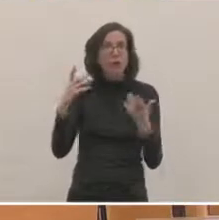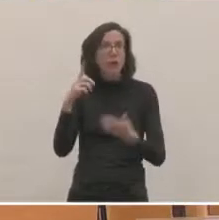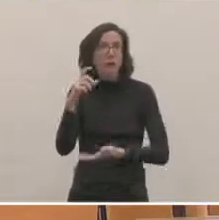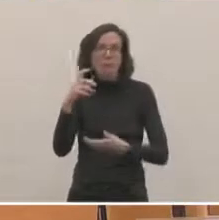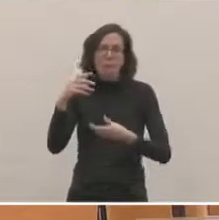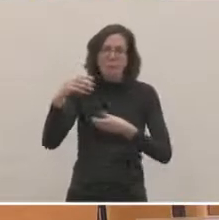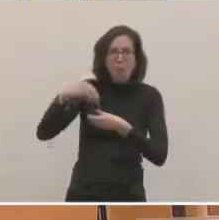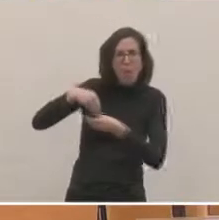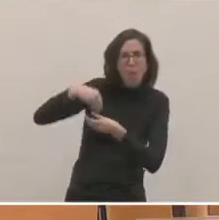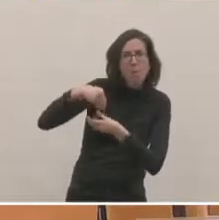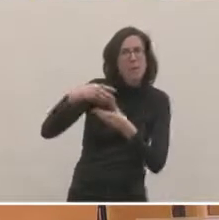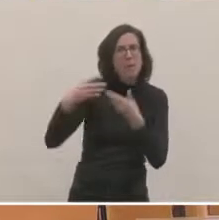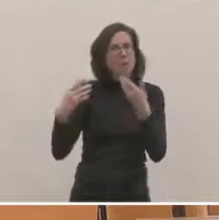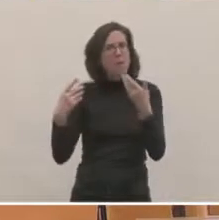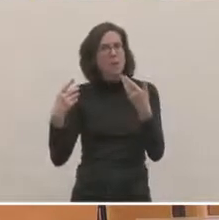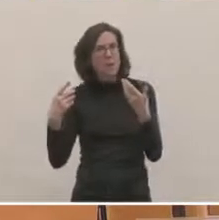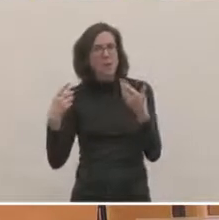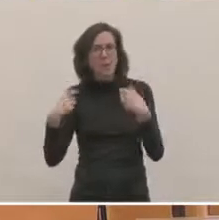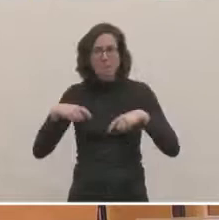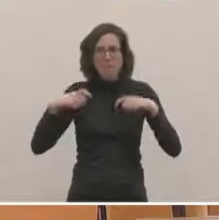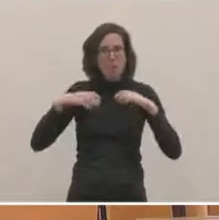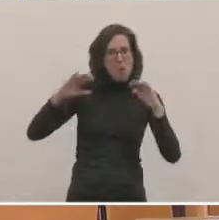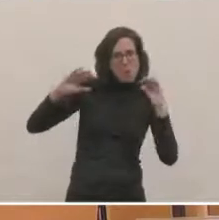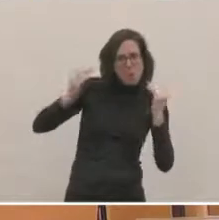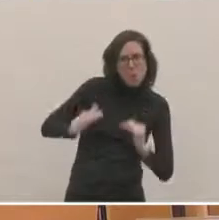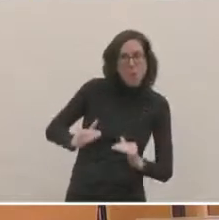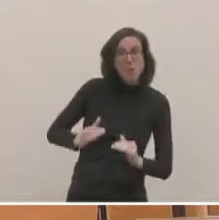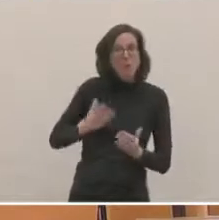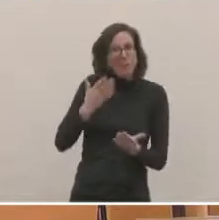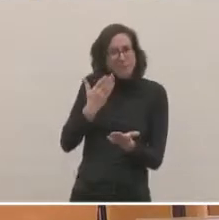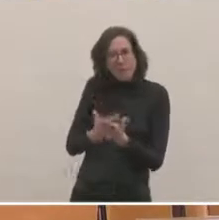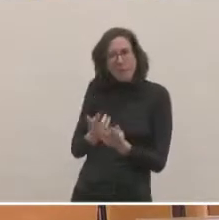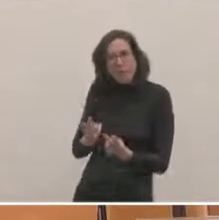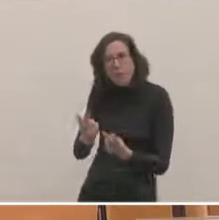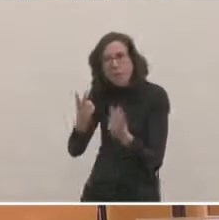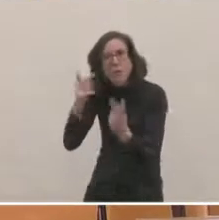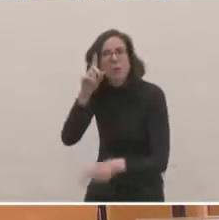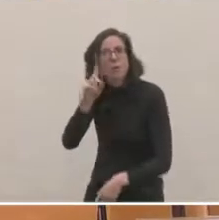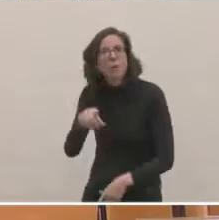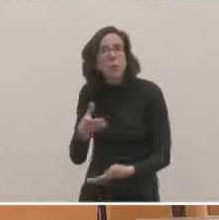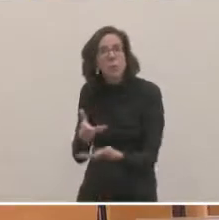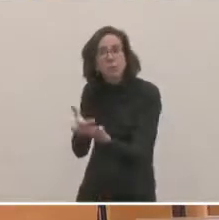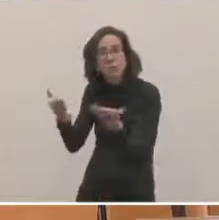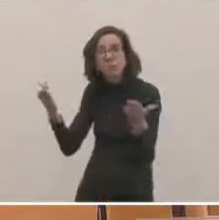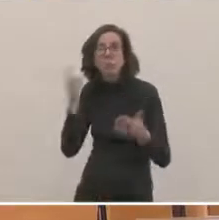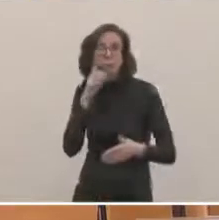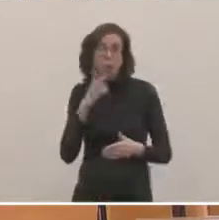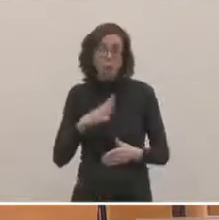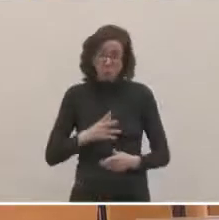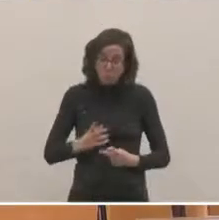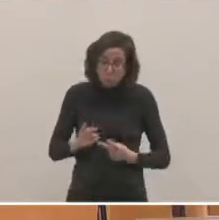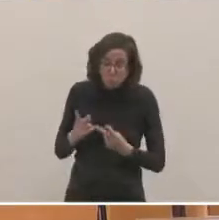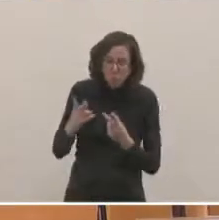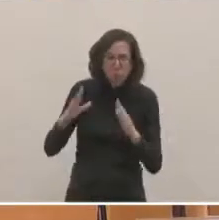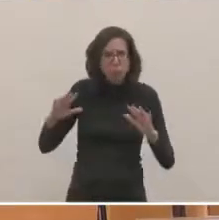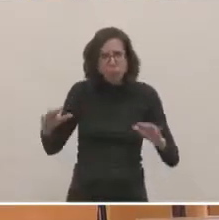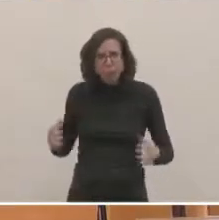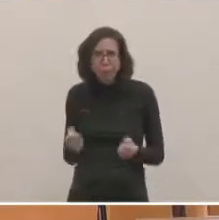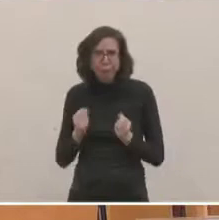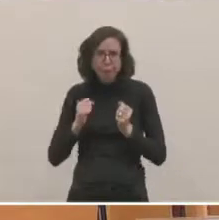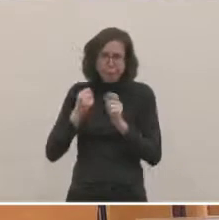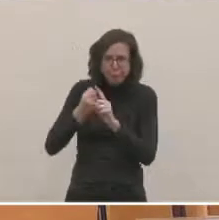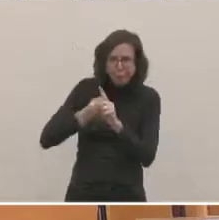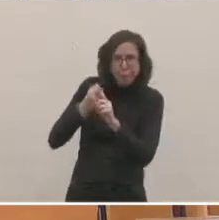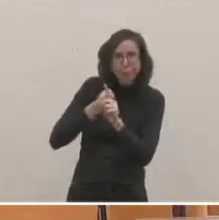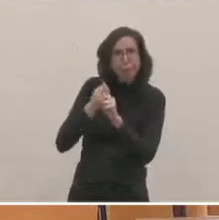chiffres, maintenant, dans les réalisations. Eh bien, il faut valoriser ceux qui économisent l'eau et qui la gèrent de manière optimale pour préserver cette ressource à